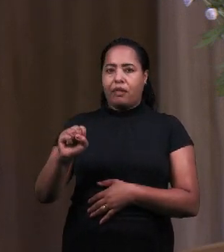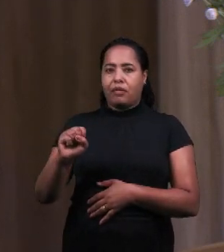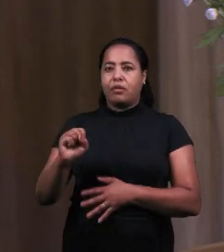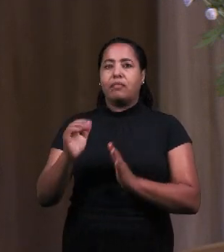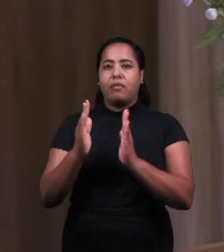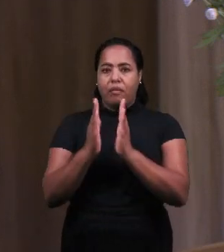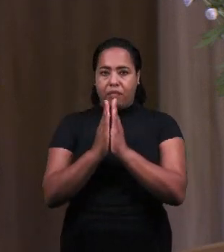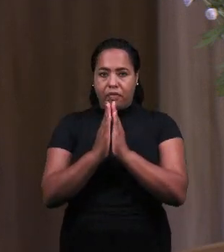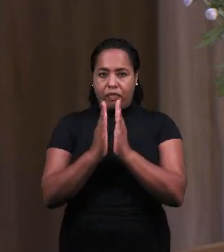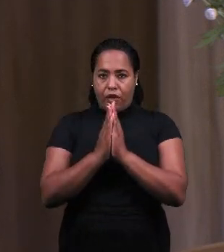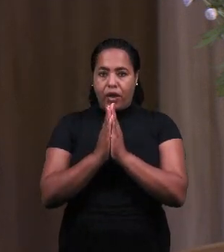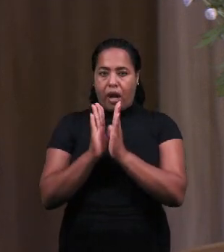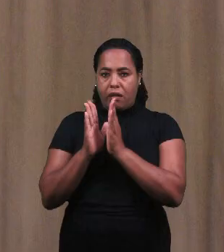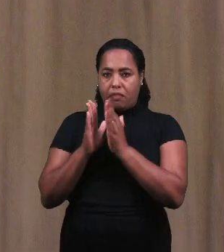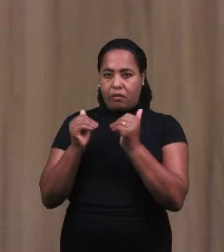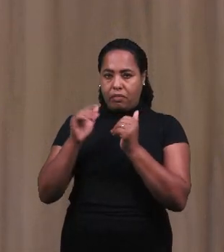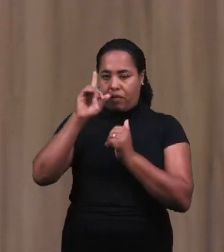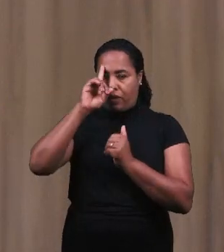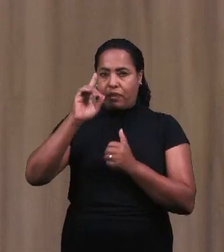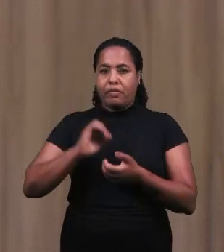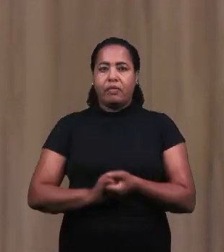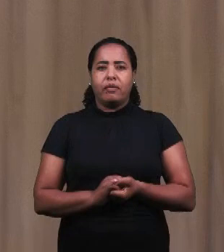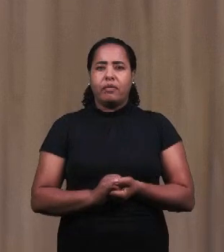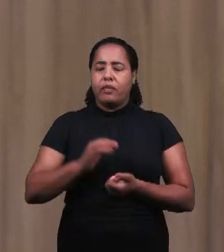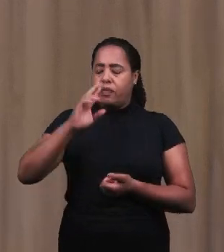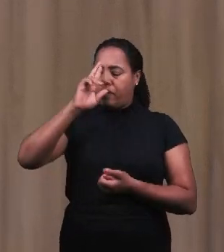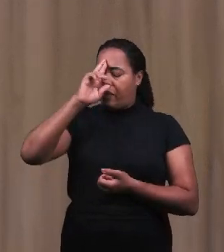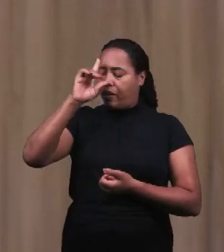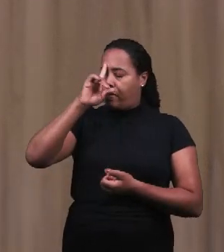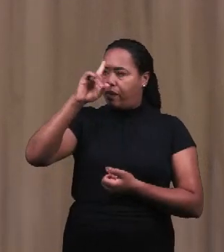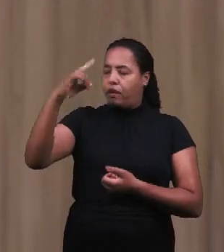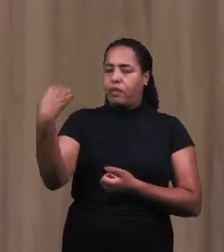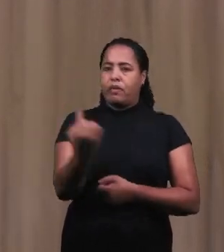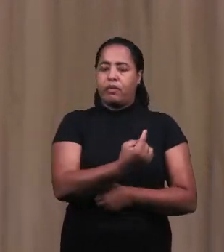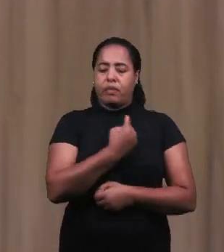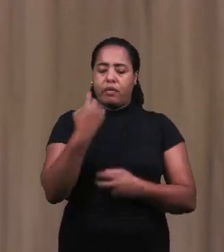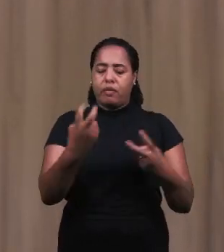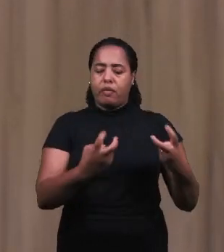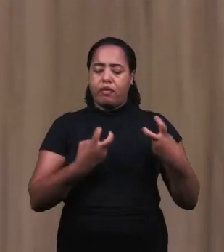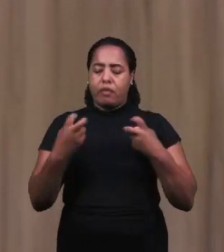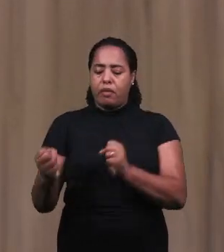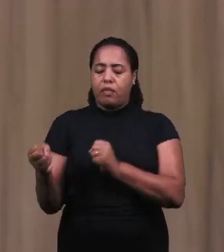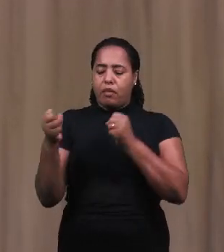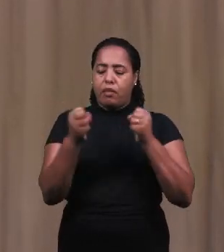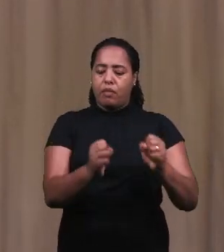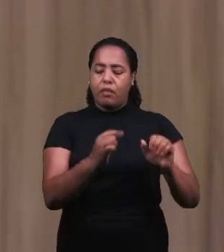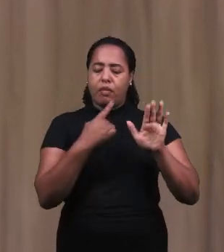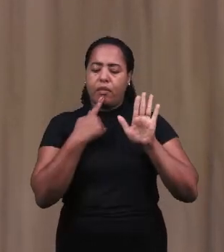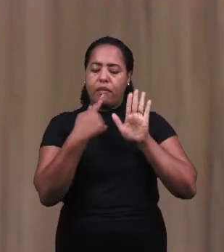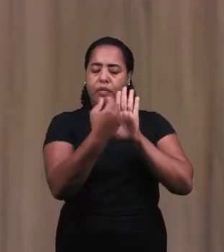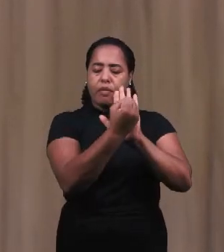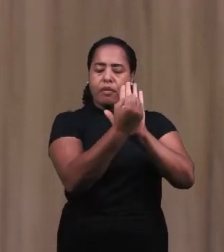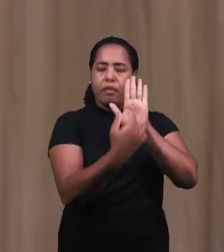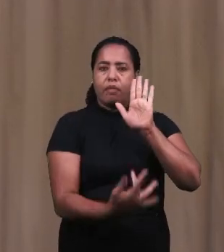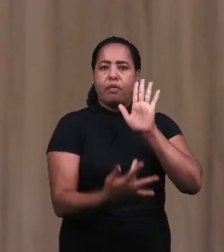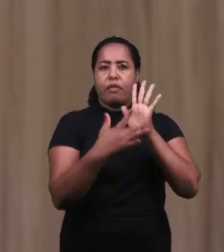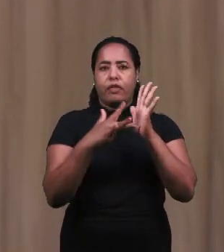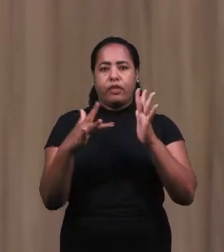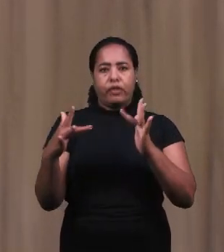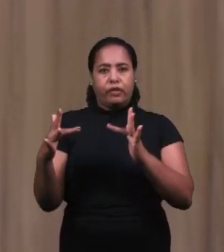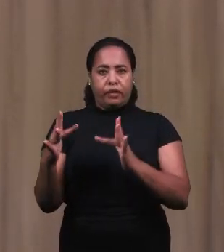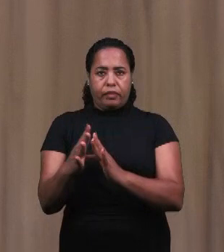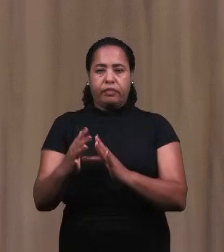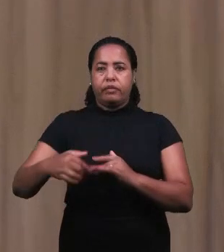сейчас пастор Мартинс поведет нас в молитве. Господь и Бог, мы взываем Тебя с силой